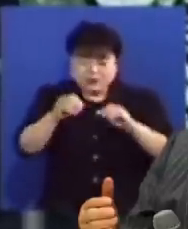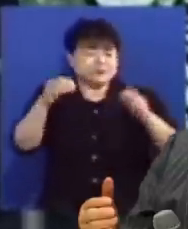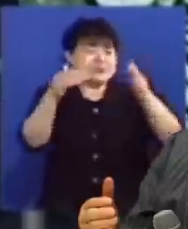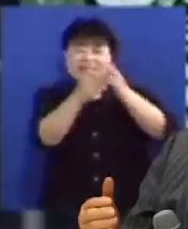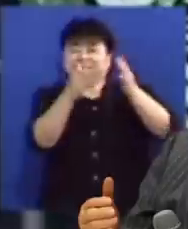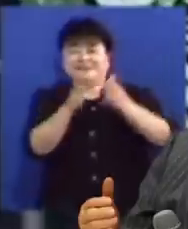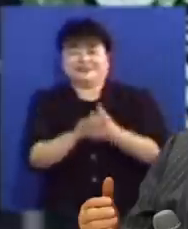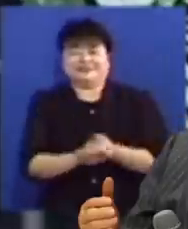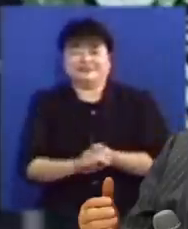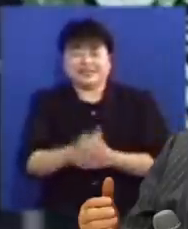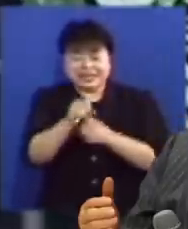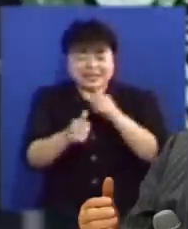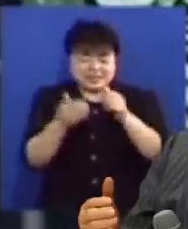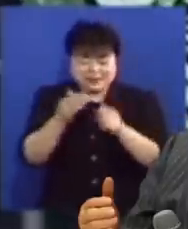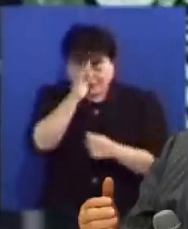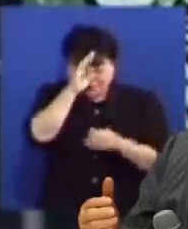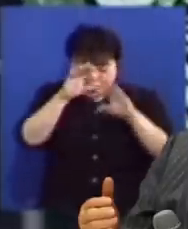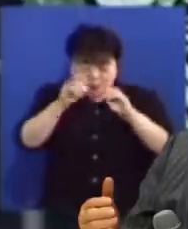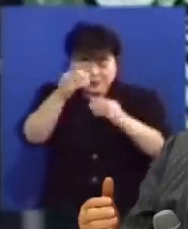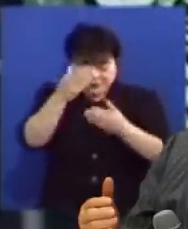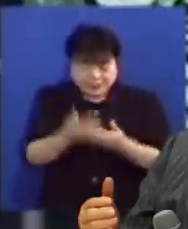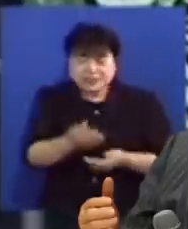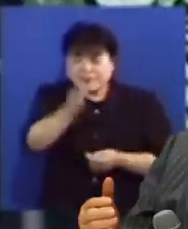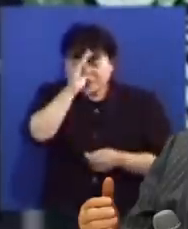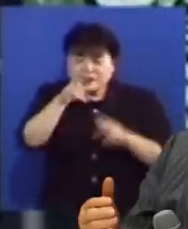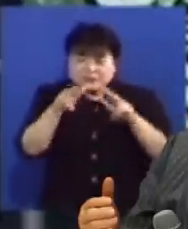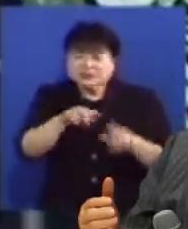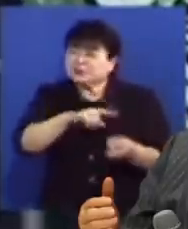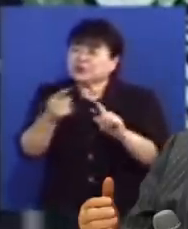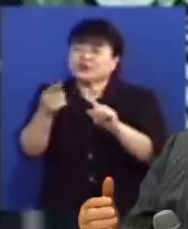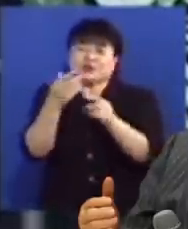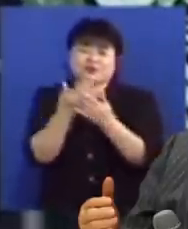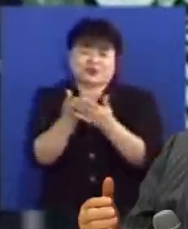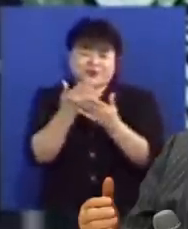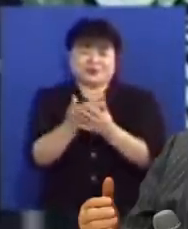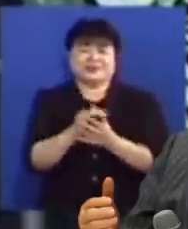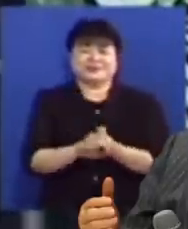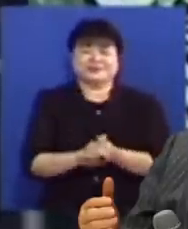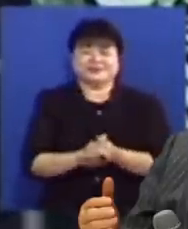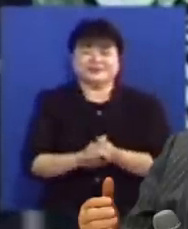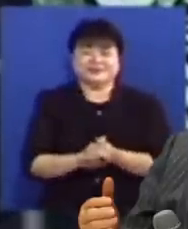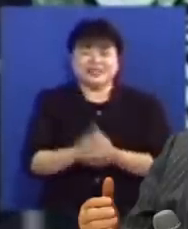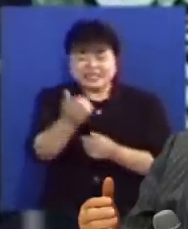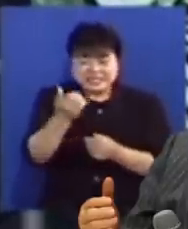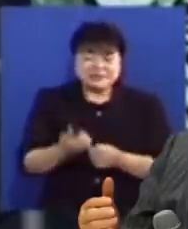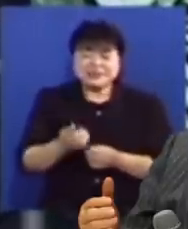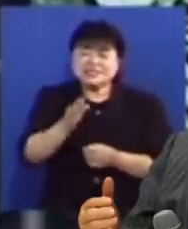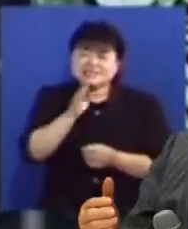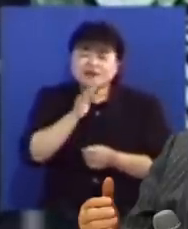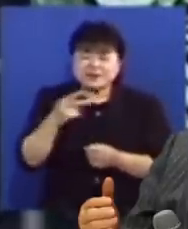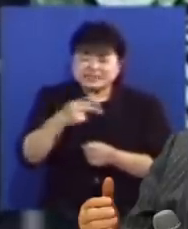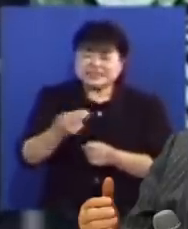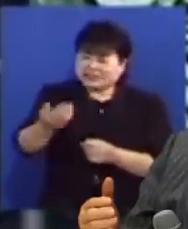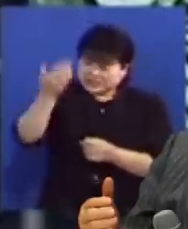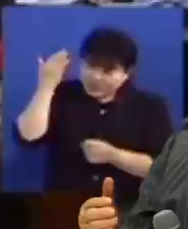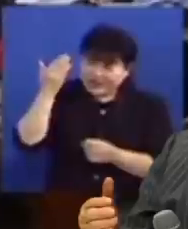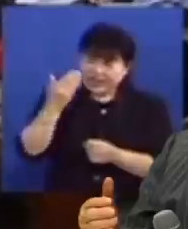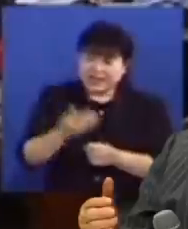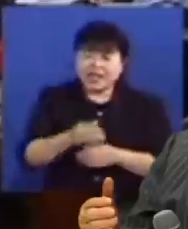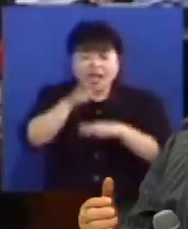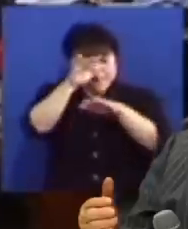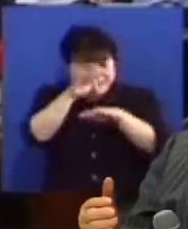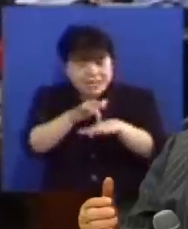것입니다 하나님 고침받은 병을 지금 치료하여 주시옵소서 이미 실제로는 27년 전에 이미